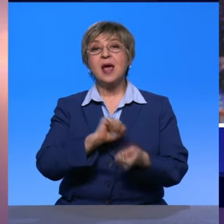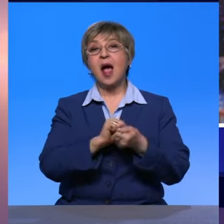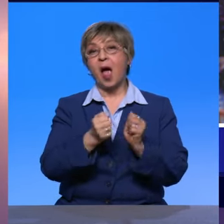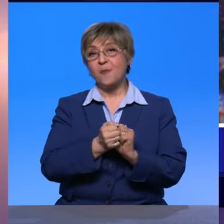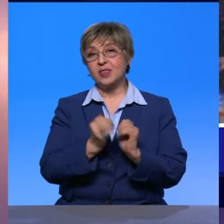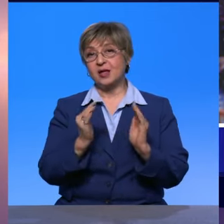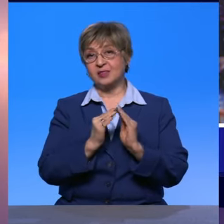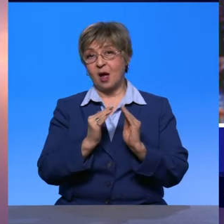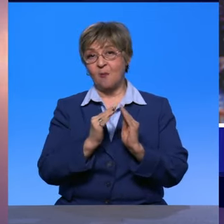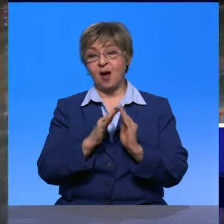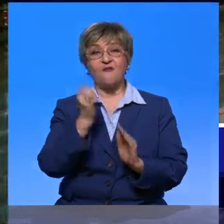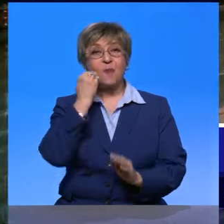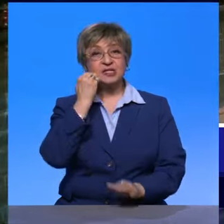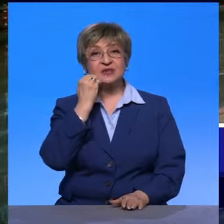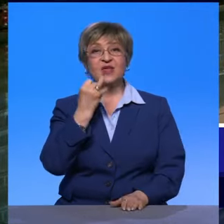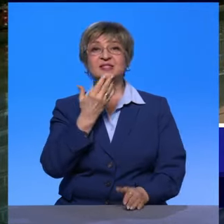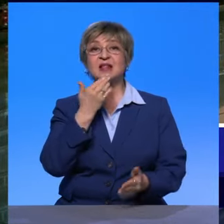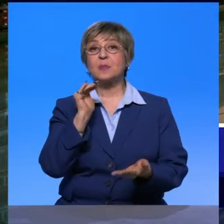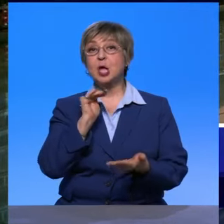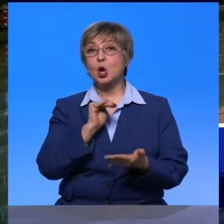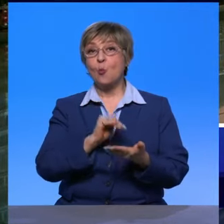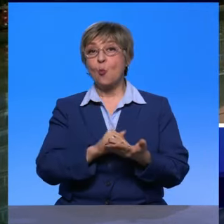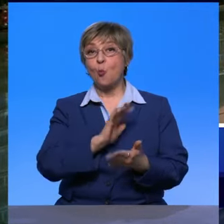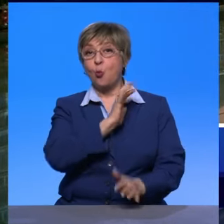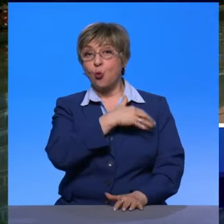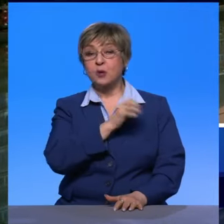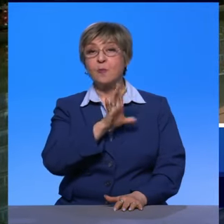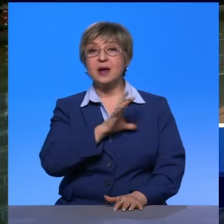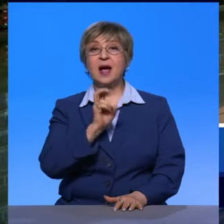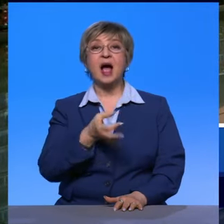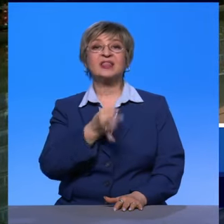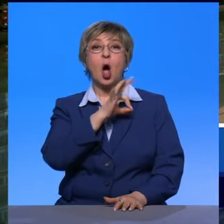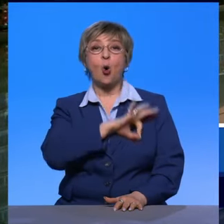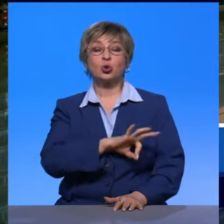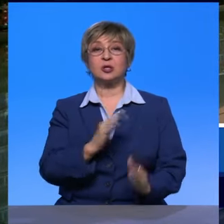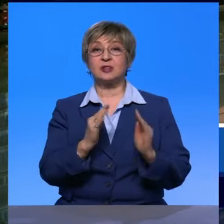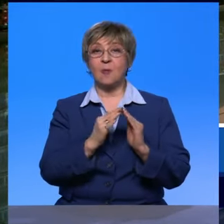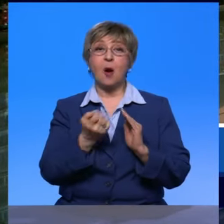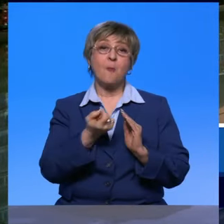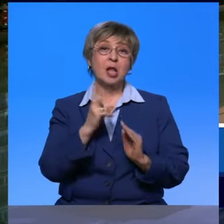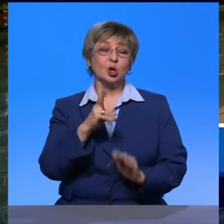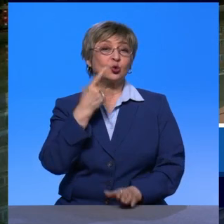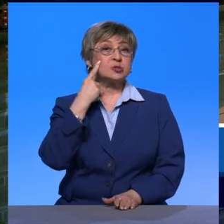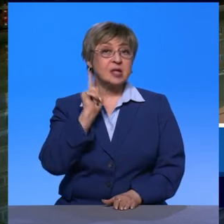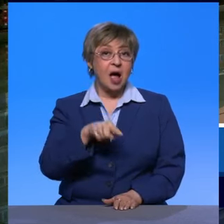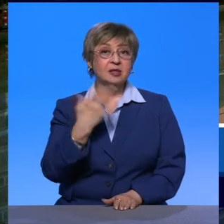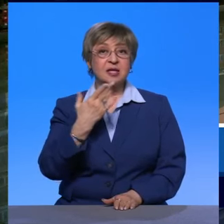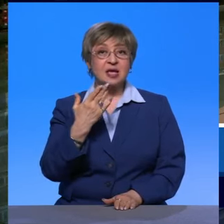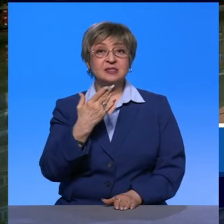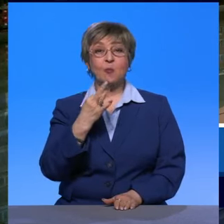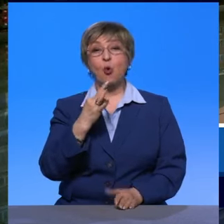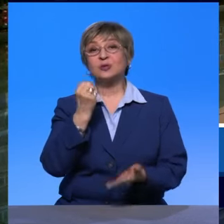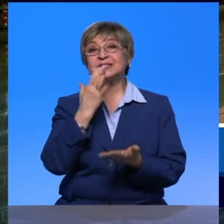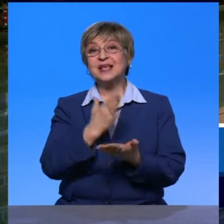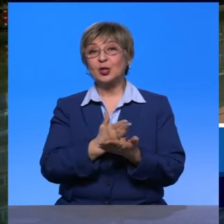наших столицах, в Москве и в Санкт-Петербурге. Было не что иное, как доходные дома. Причем, вот мало кто знает, но если мы пройдемся по